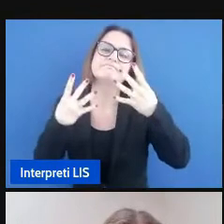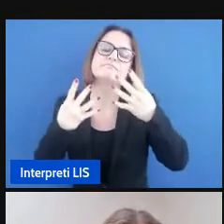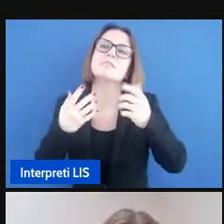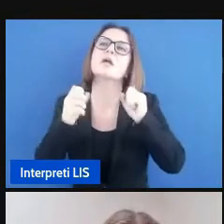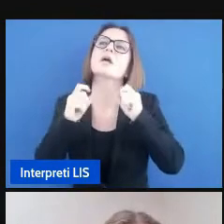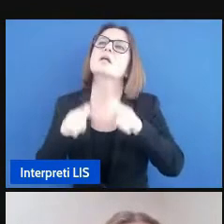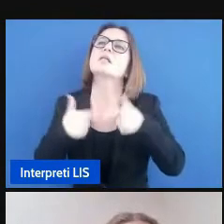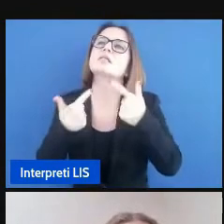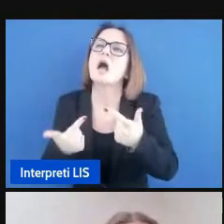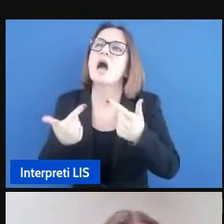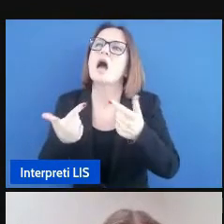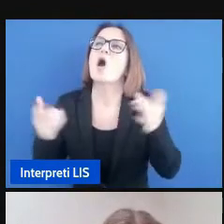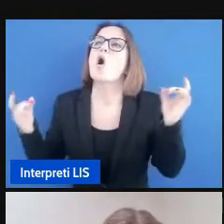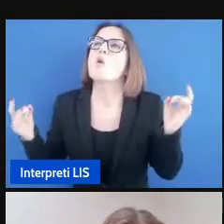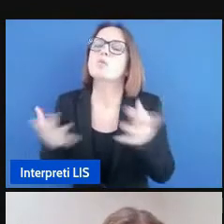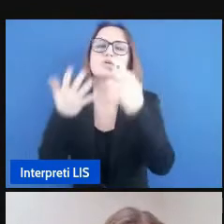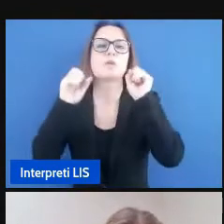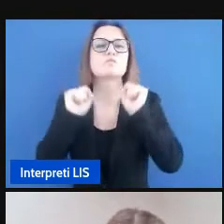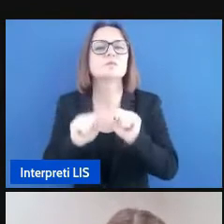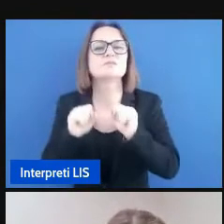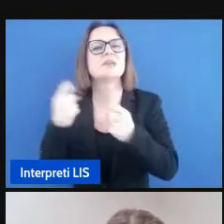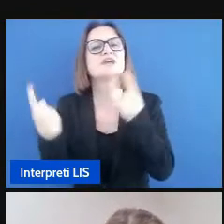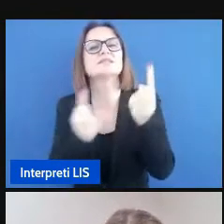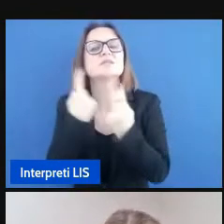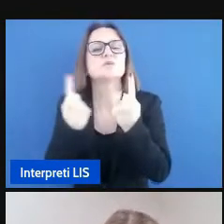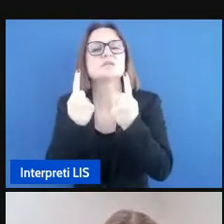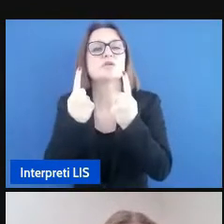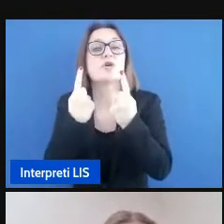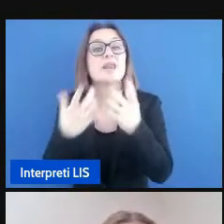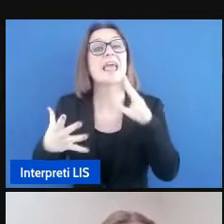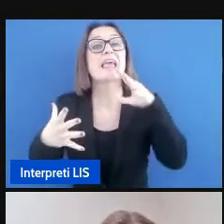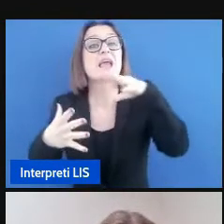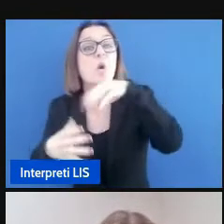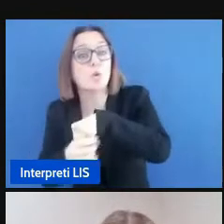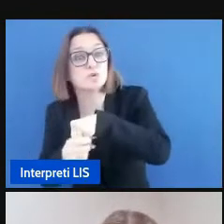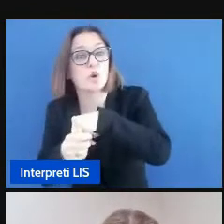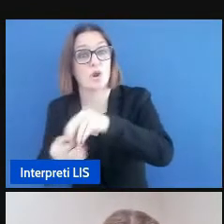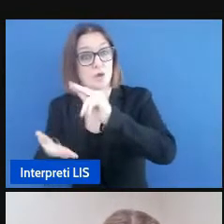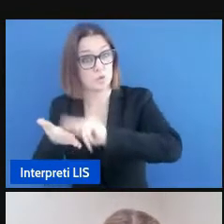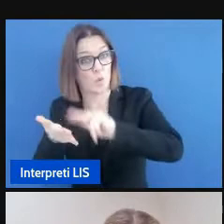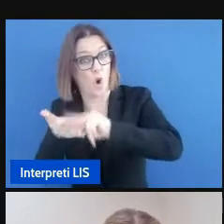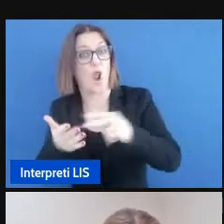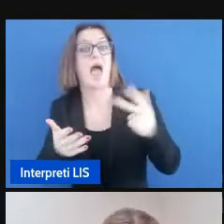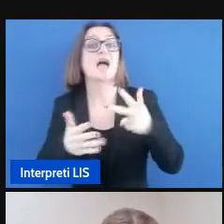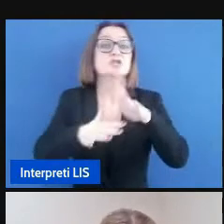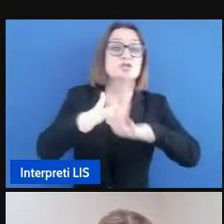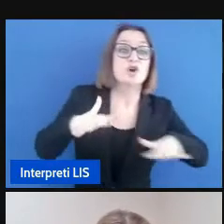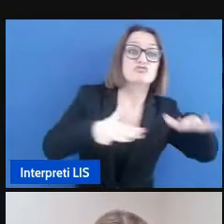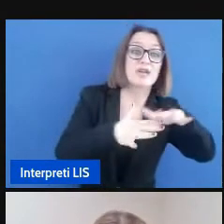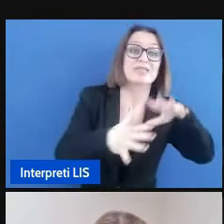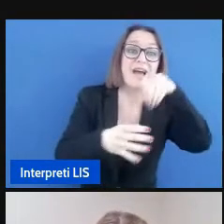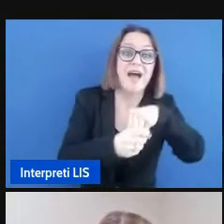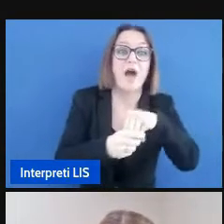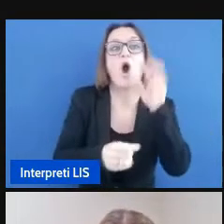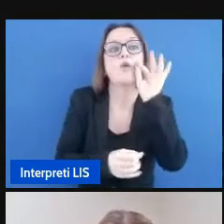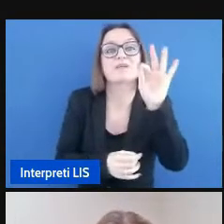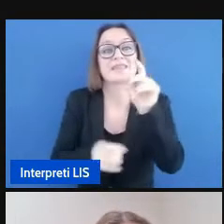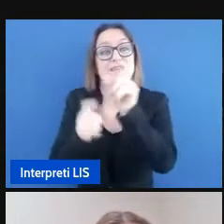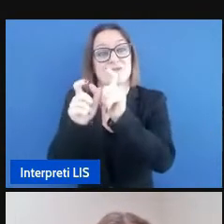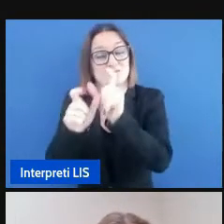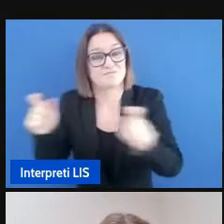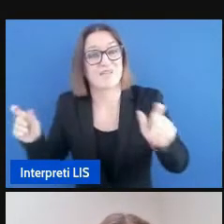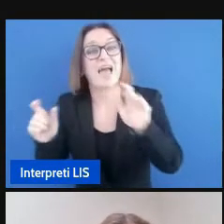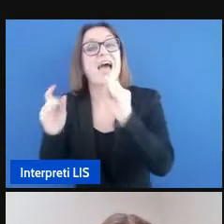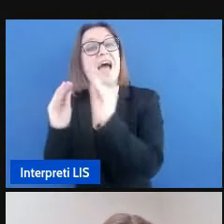creare situazioni di inclusione all'interno della scuola della società per i nostri bambini i nostri ragazzi sordi non